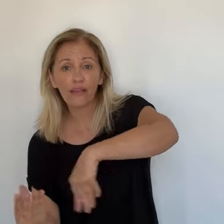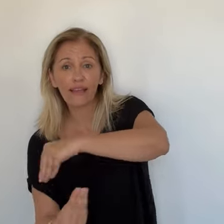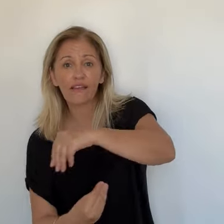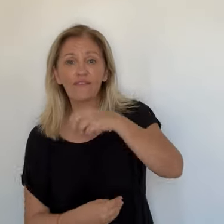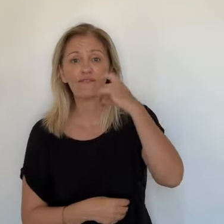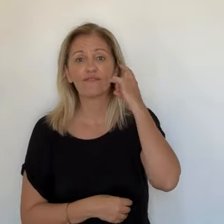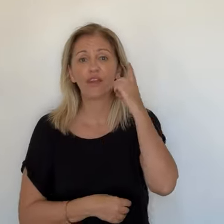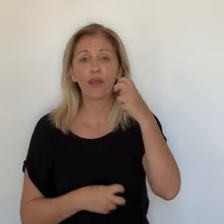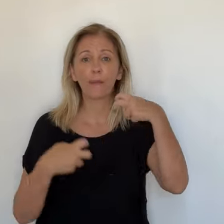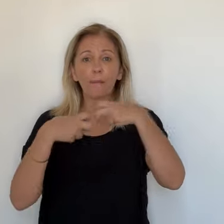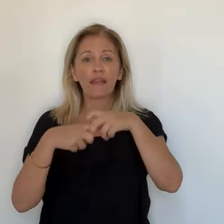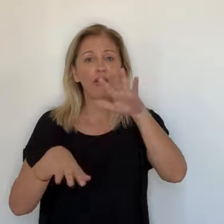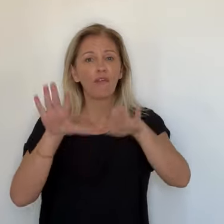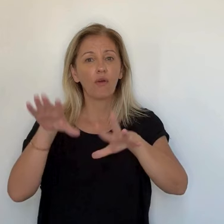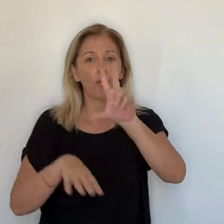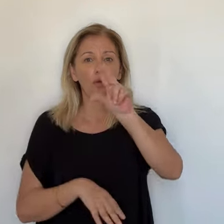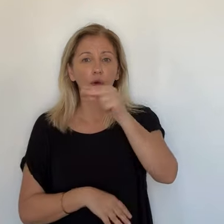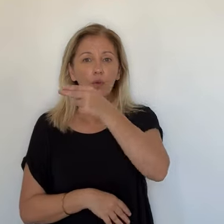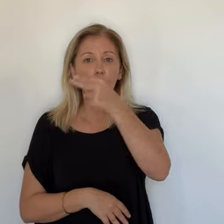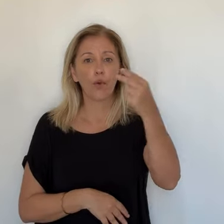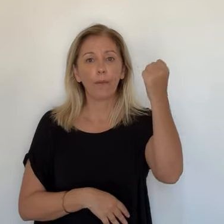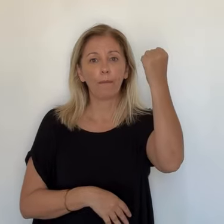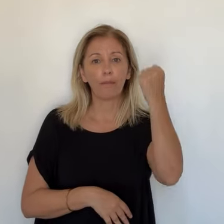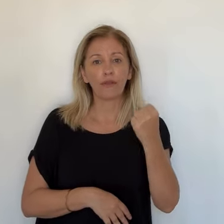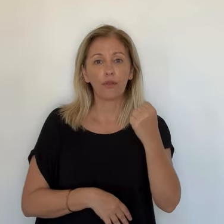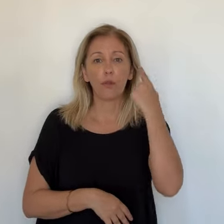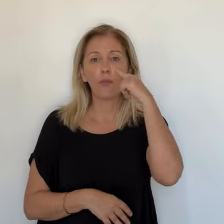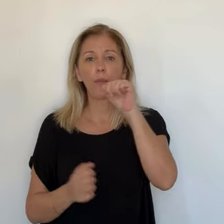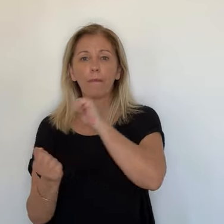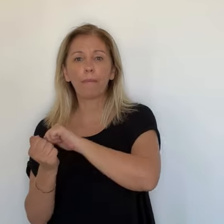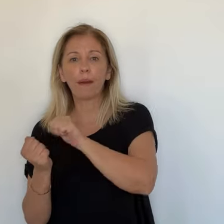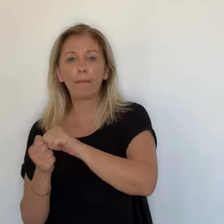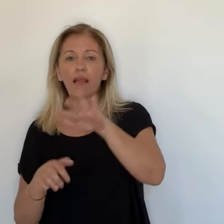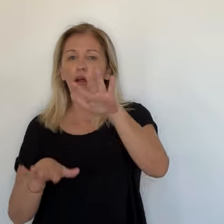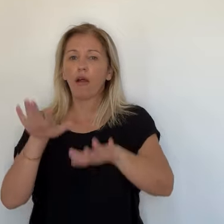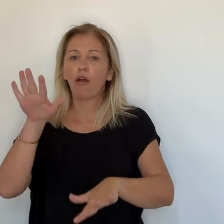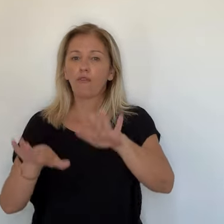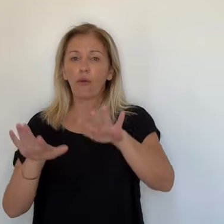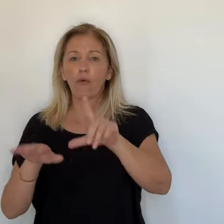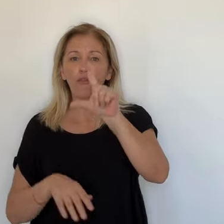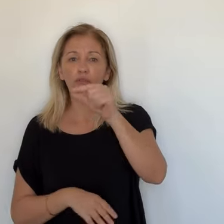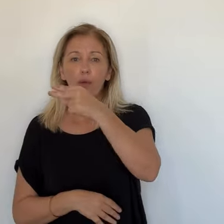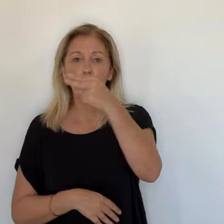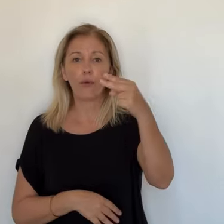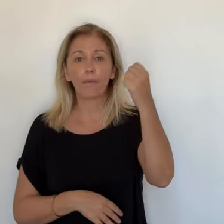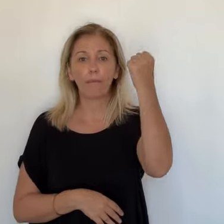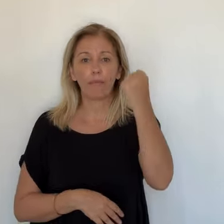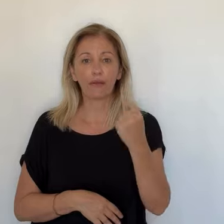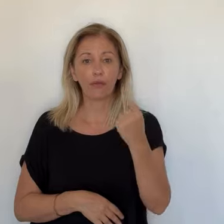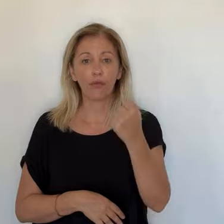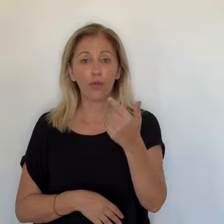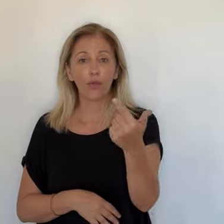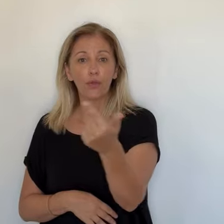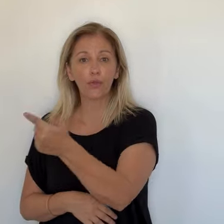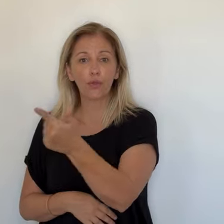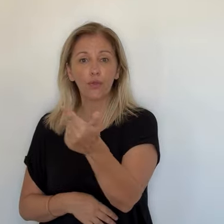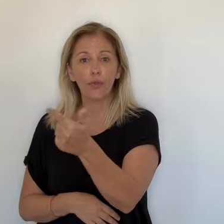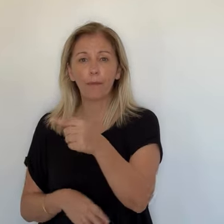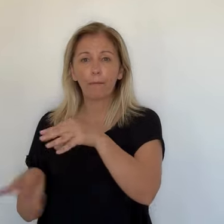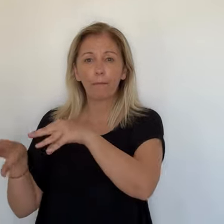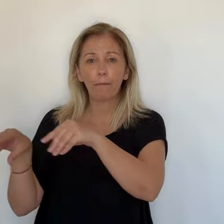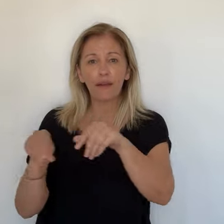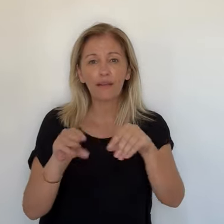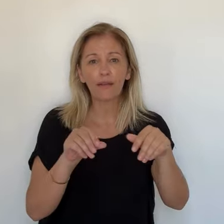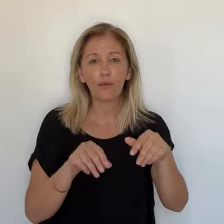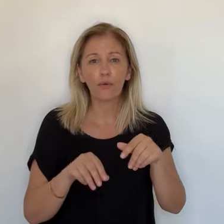par an de la vente à cette usine des 14 000 tonnes acheminées ici. On trie dans l'île 58% du verre et